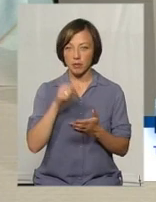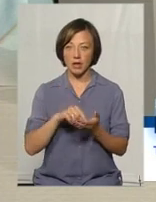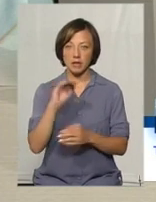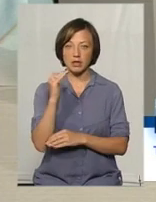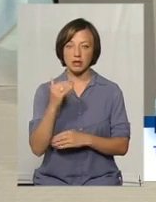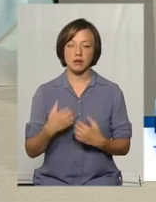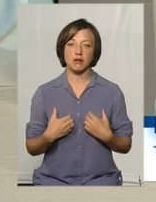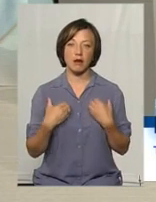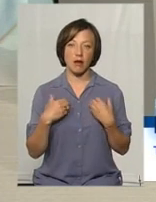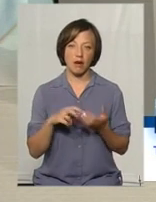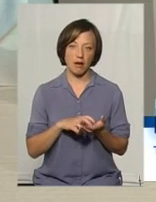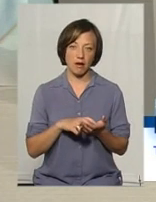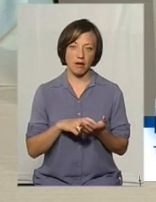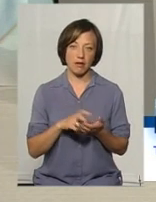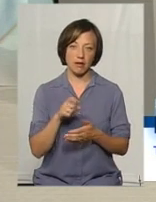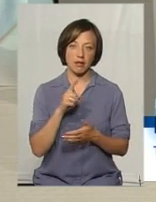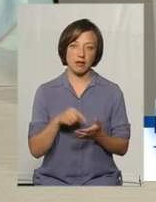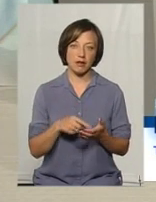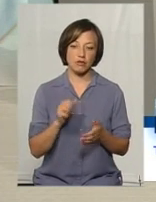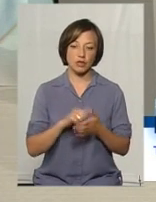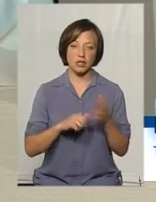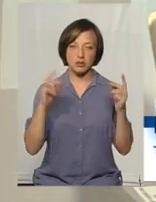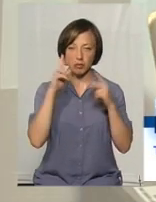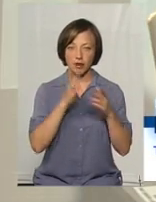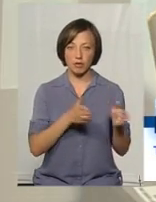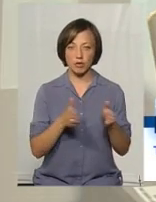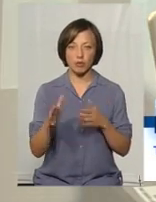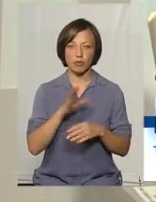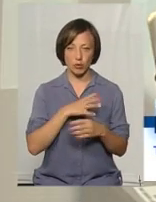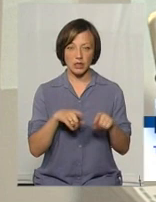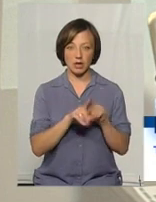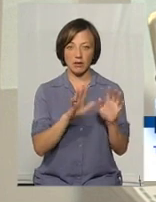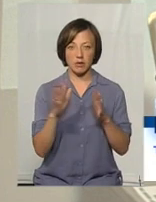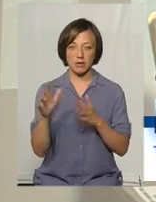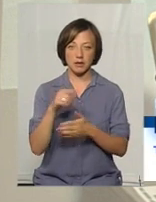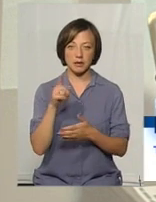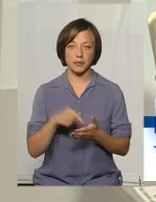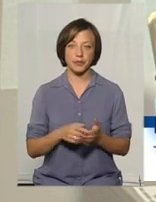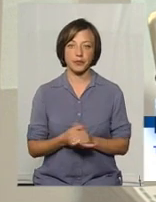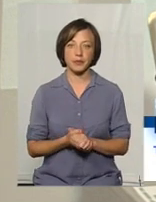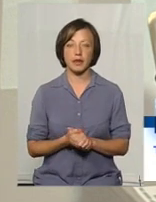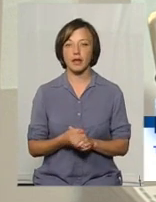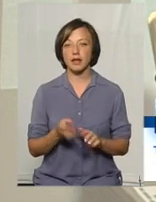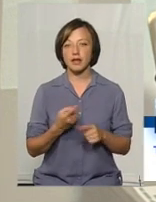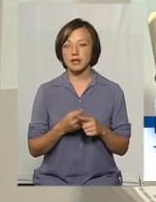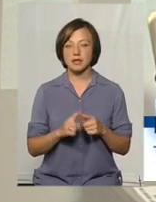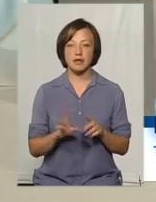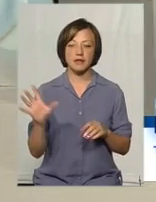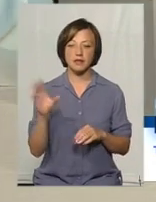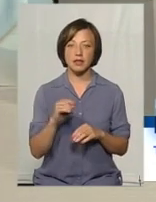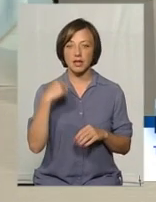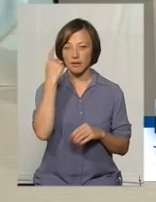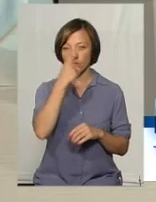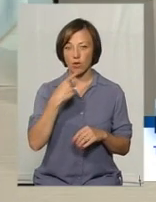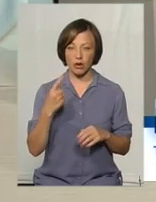вже налякана? Можливо, через неправильну підготовку. Були такі випадки чи ні? Це, звичайно, все дуже індивідуально. Ми не